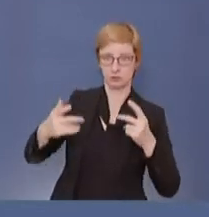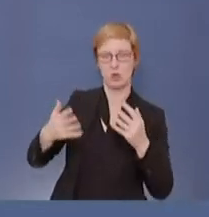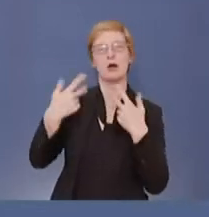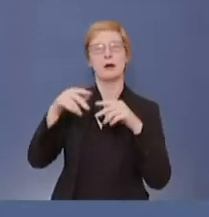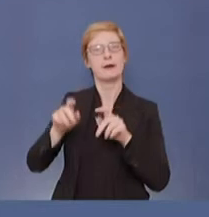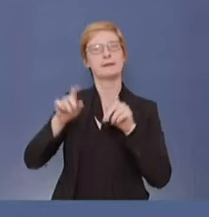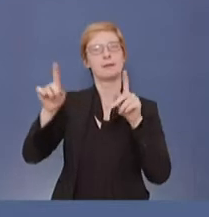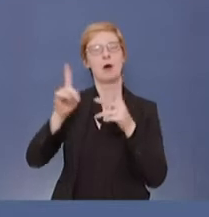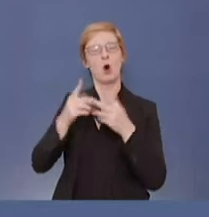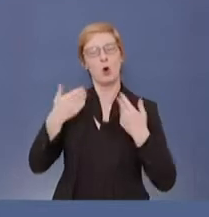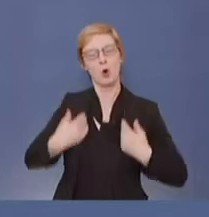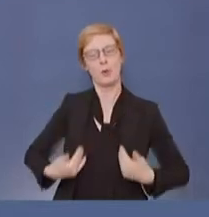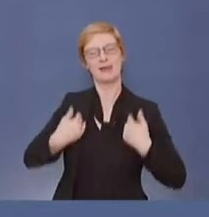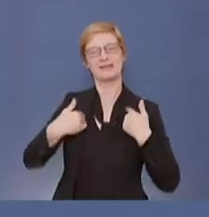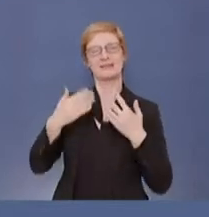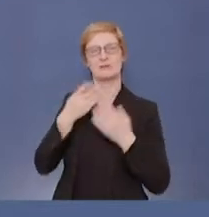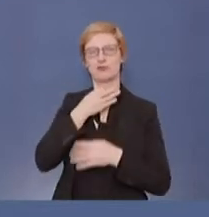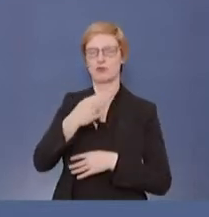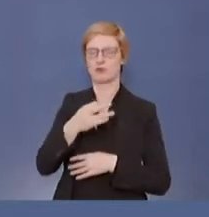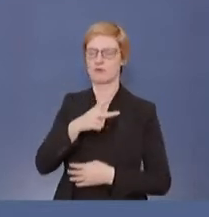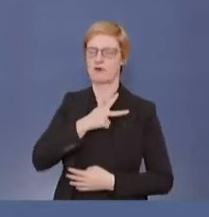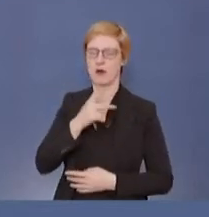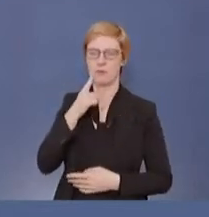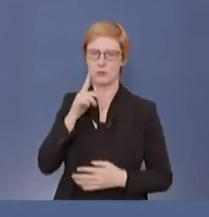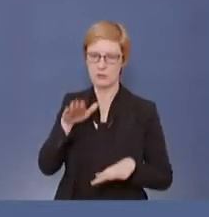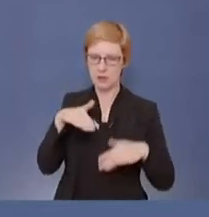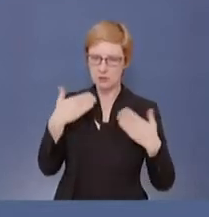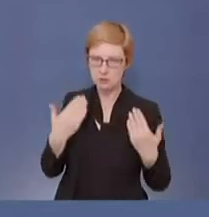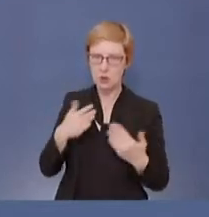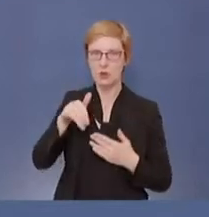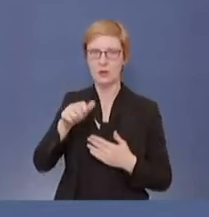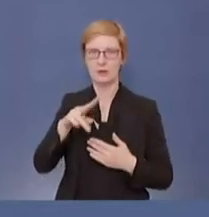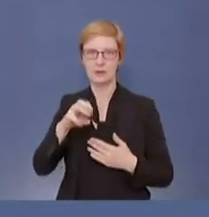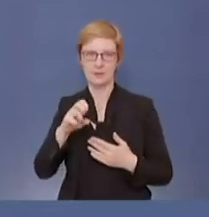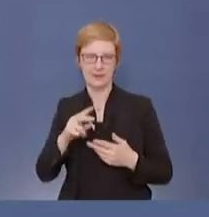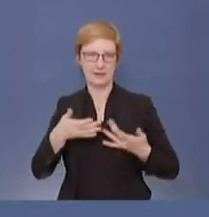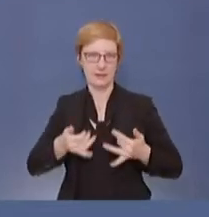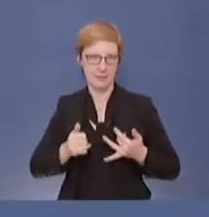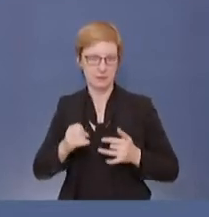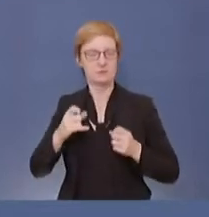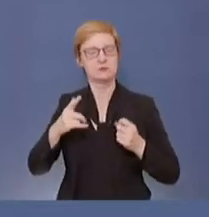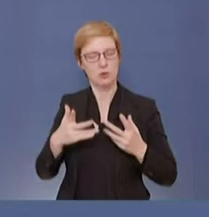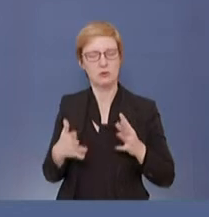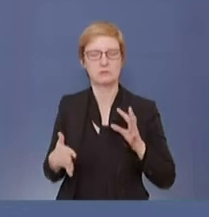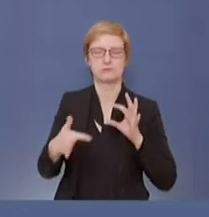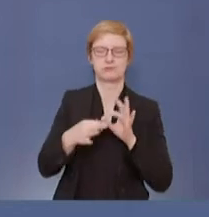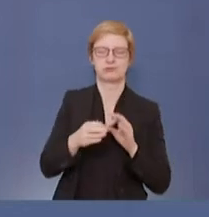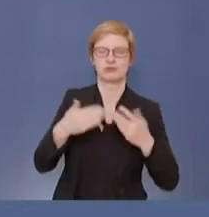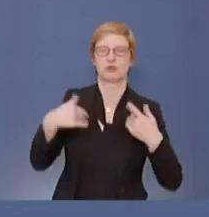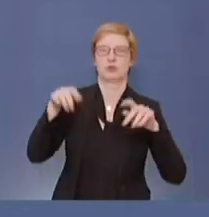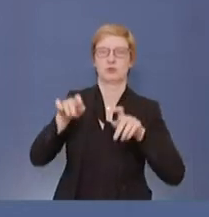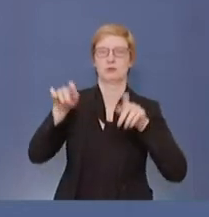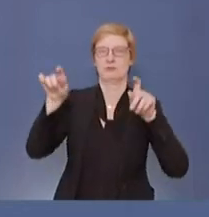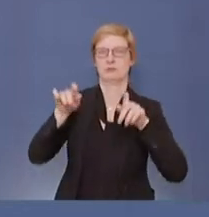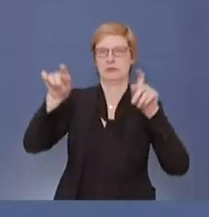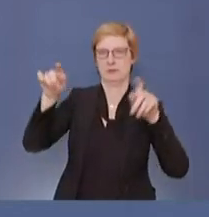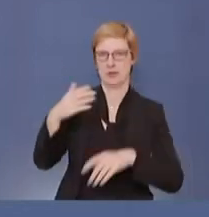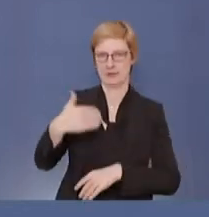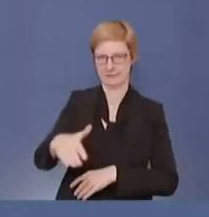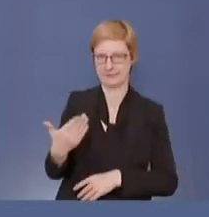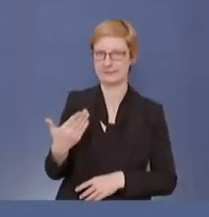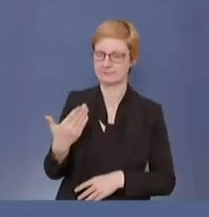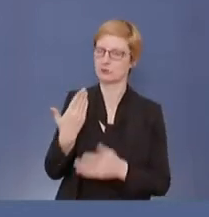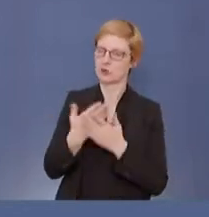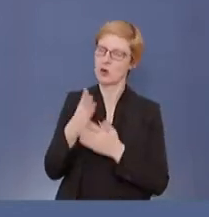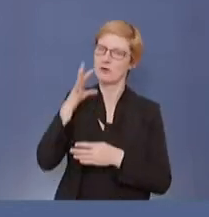humanitäre Notlage im Jemen. Und insofern sind das die großen Themen, die wir aus diesem